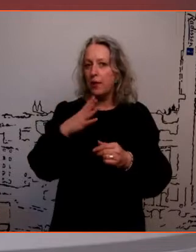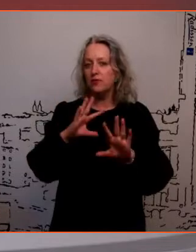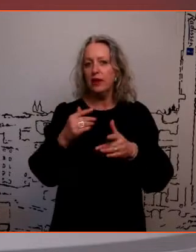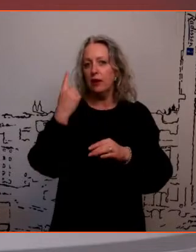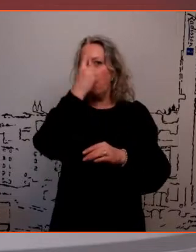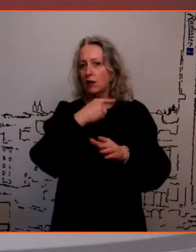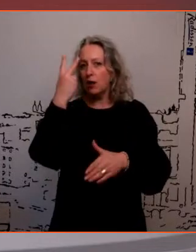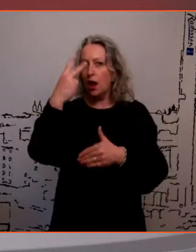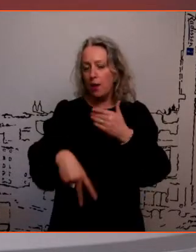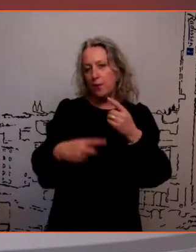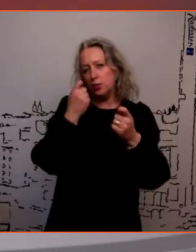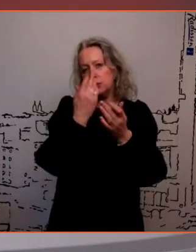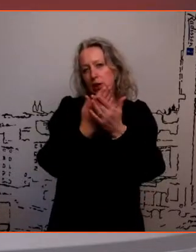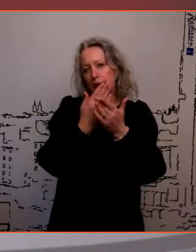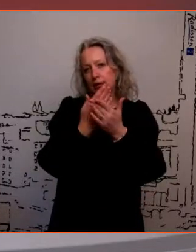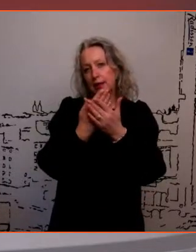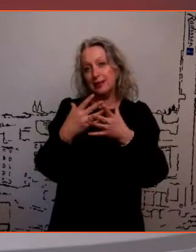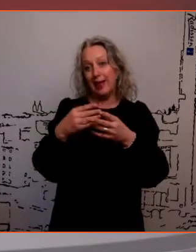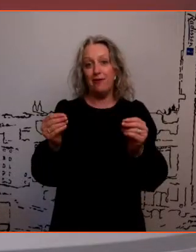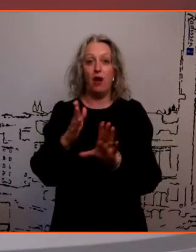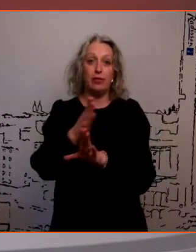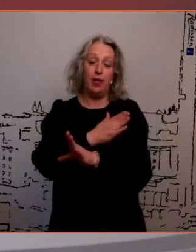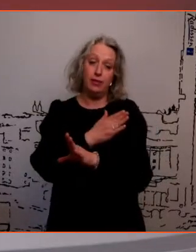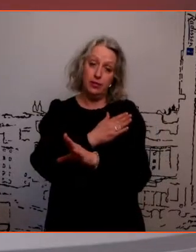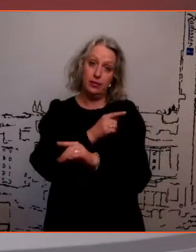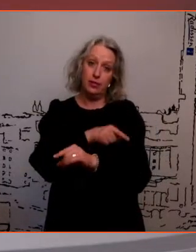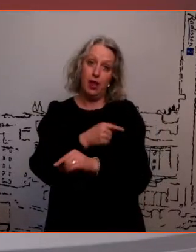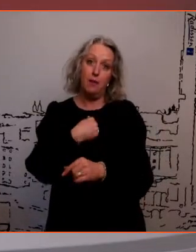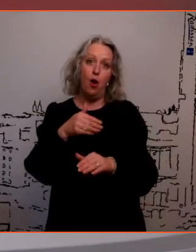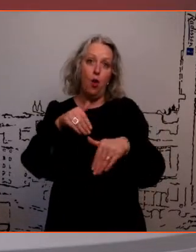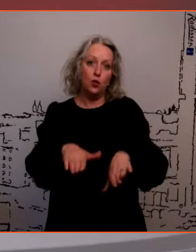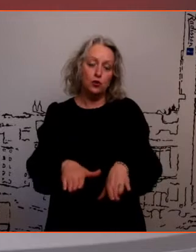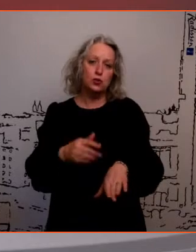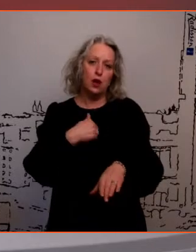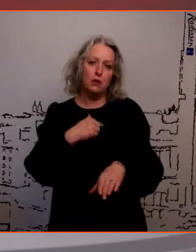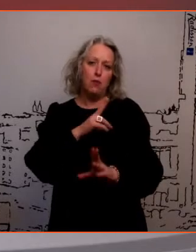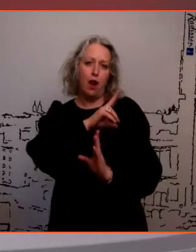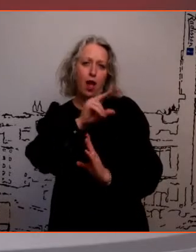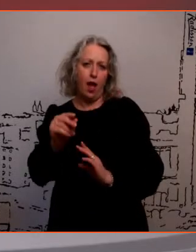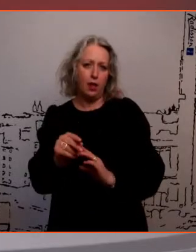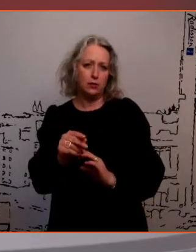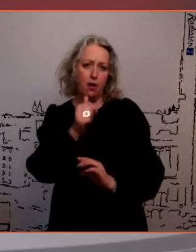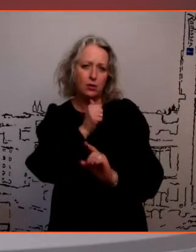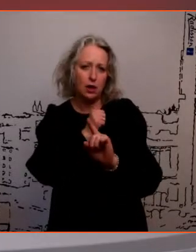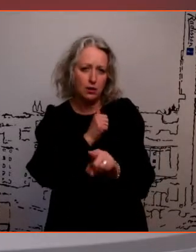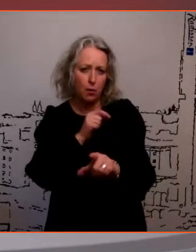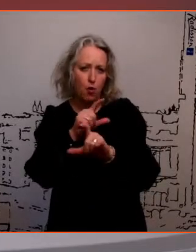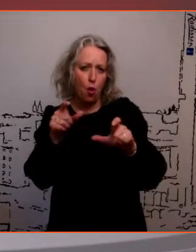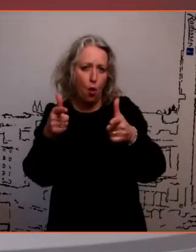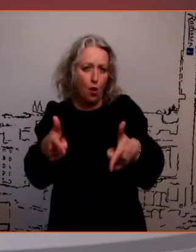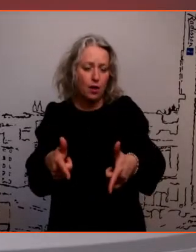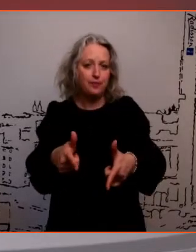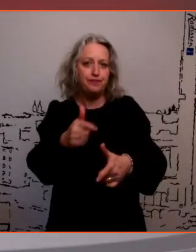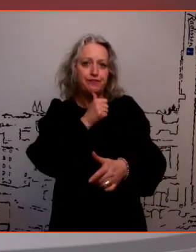lõpus näiteks enne kevadetene uua aasta tulekud selle otsus, et kas ma üldse lähen katsetele. Ja siis kui need irmused